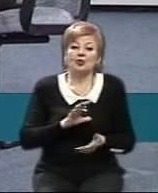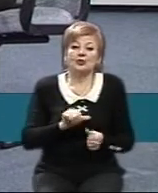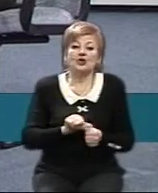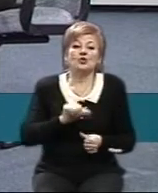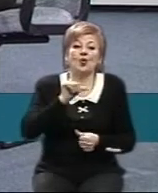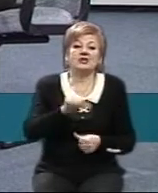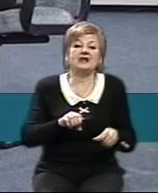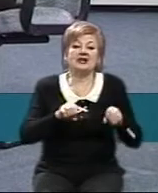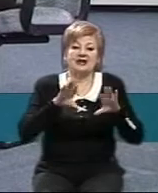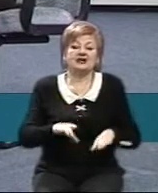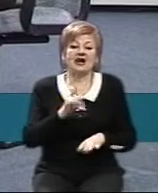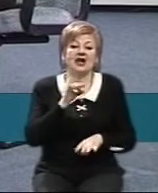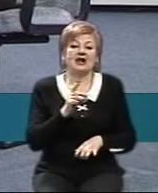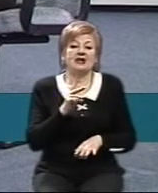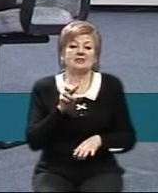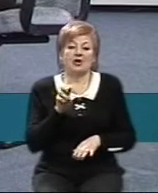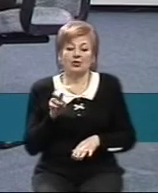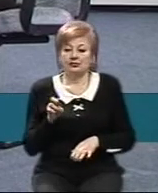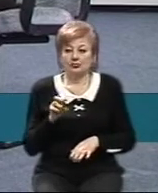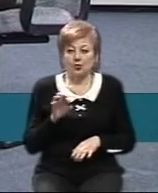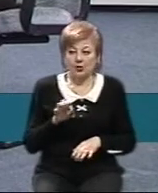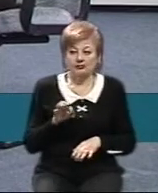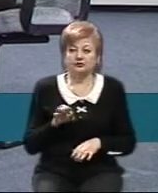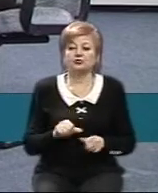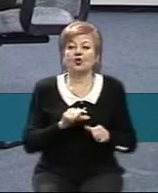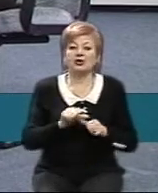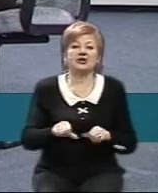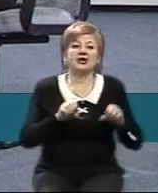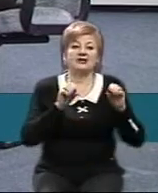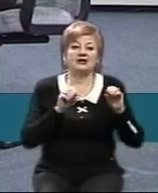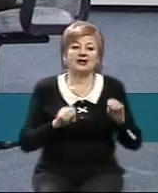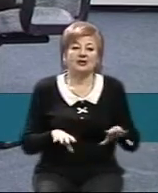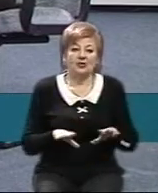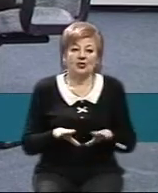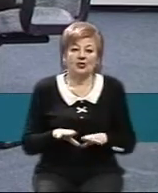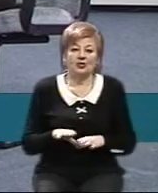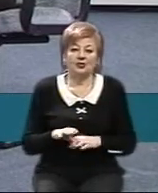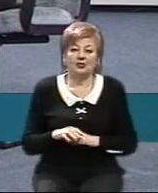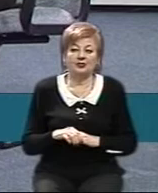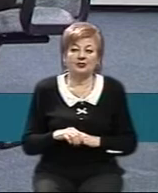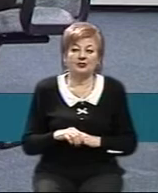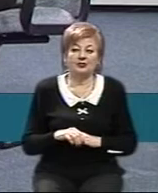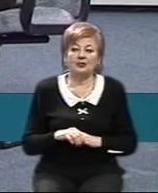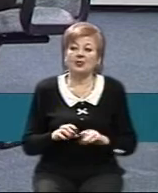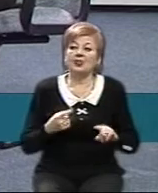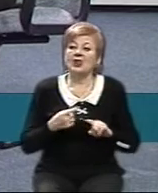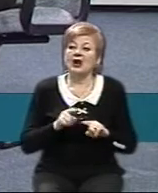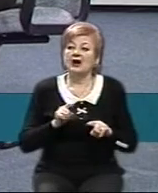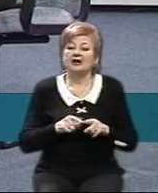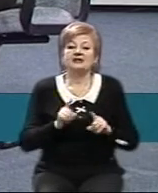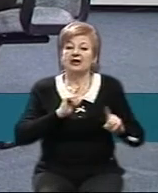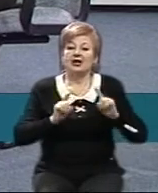рішення РНБО, мають бути окремі рішення. Ну, завтра має в обладах адміністрації відбутися Рада оборони